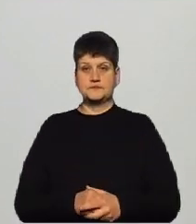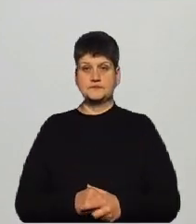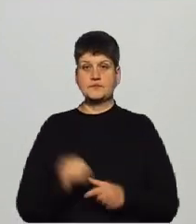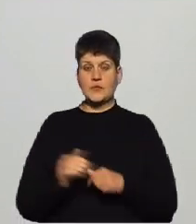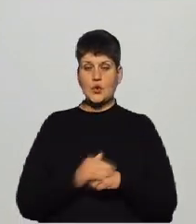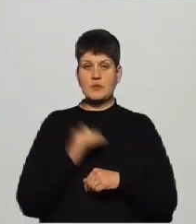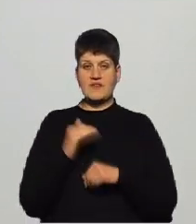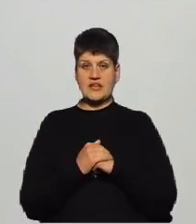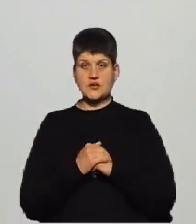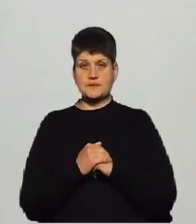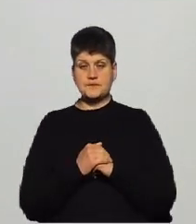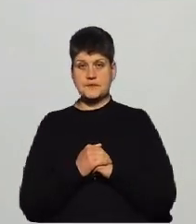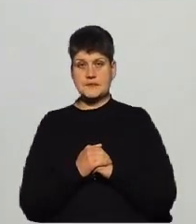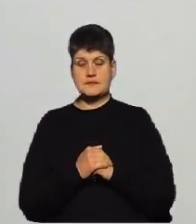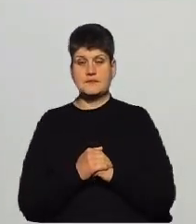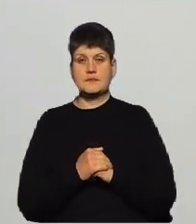Доброго вечора.